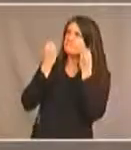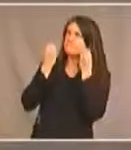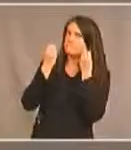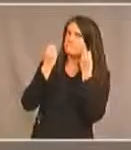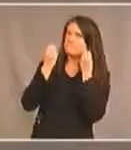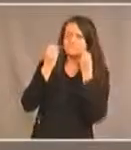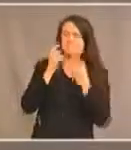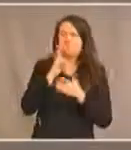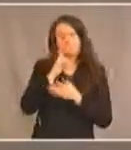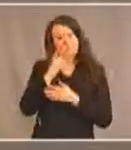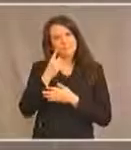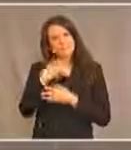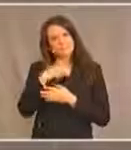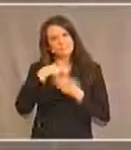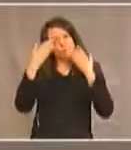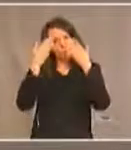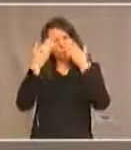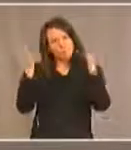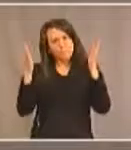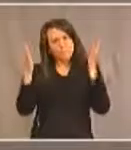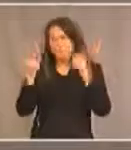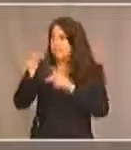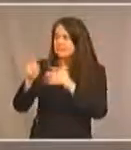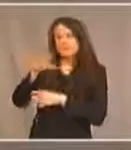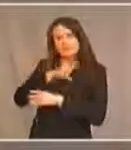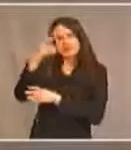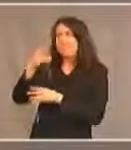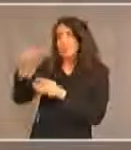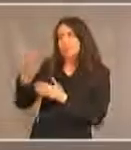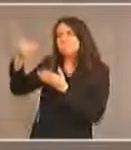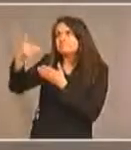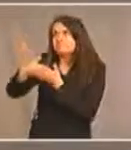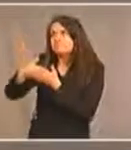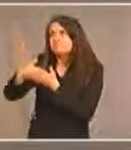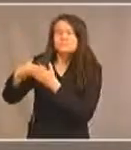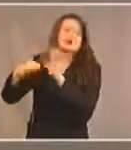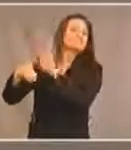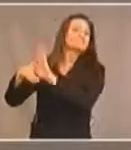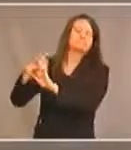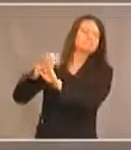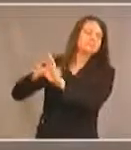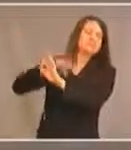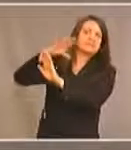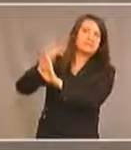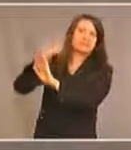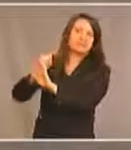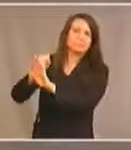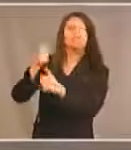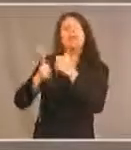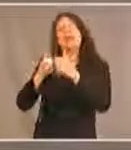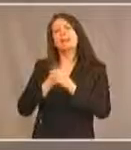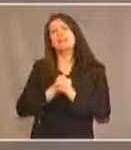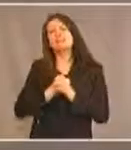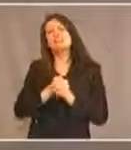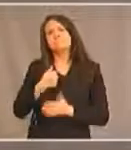les personnes qui ont des handicaps ou est-ce qu'on essaie simplement de deviner ce qu'elles veulent? Moi, je pense